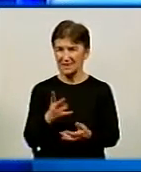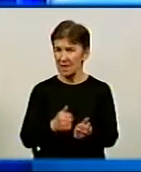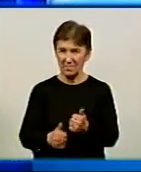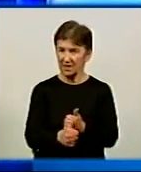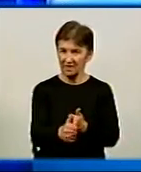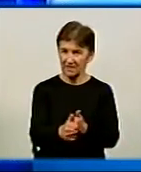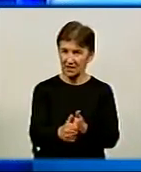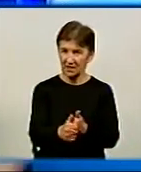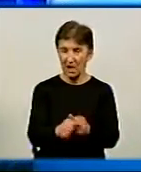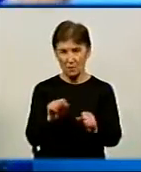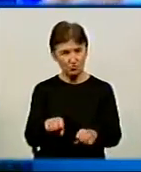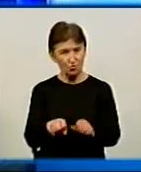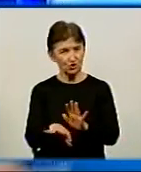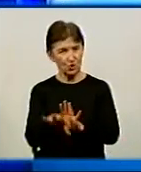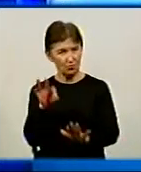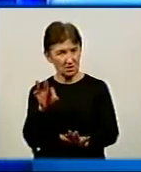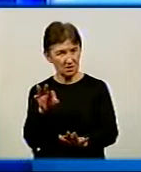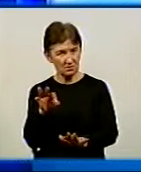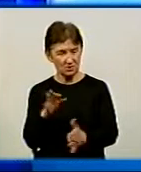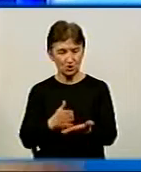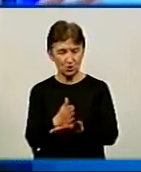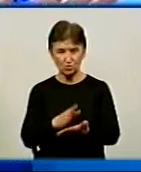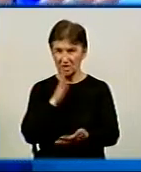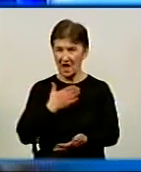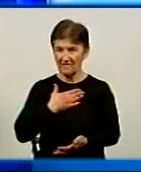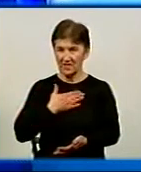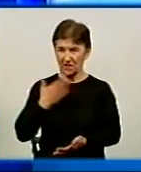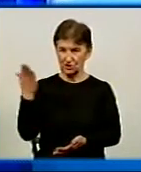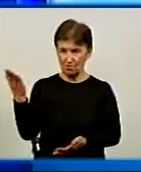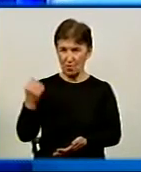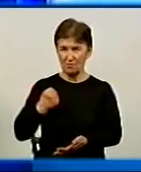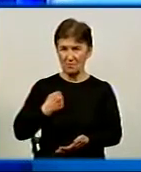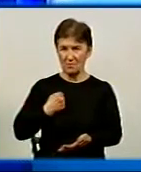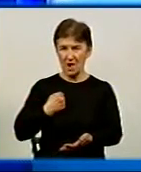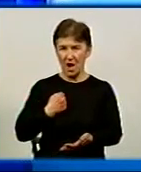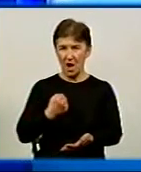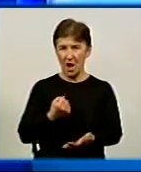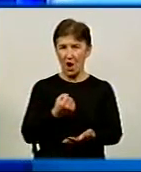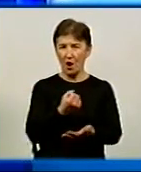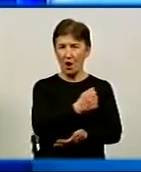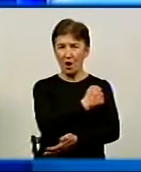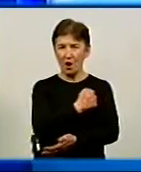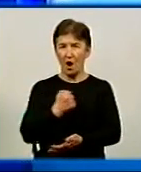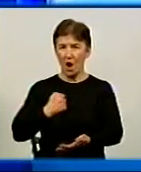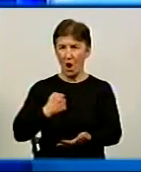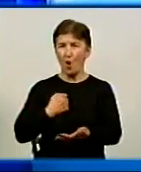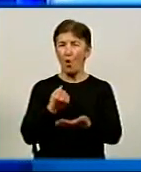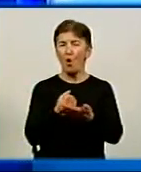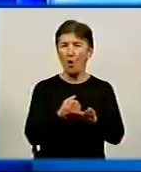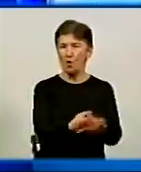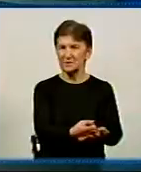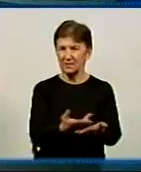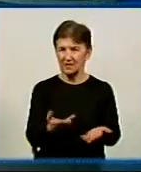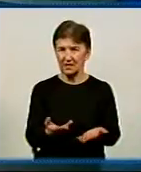завжди так? Можна обрати служіння в нашому госпіталі, чи в нашій військовій частині, в нашому третьому полку? Так, не так